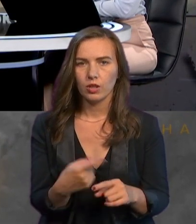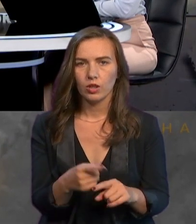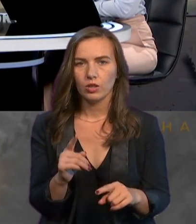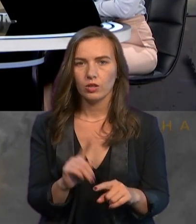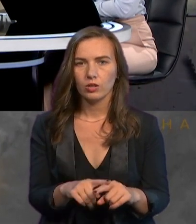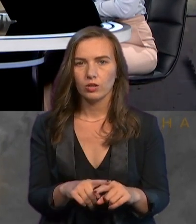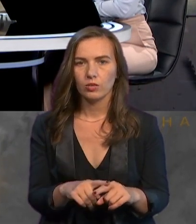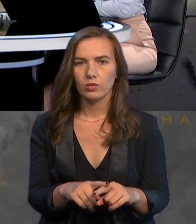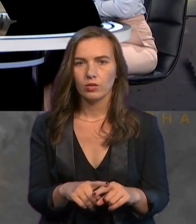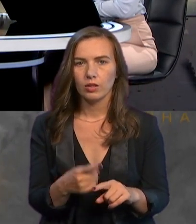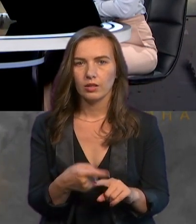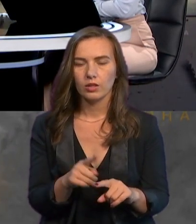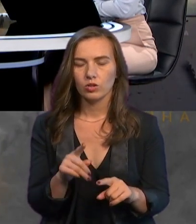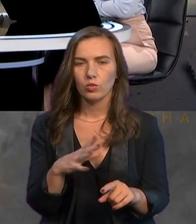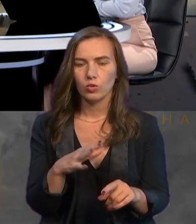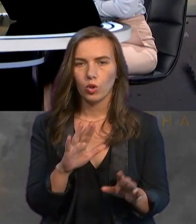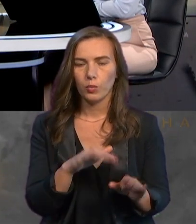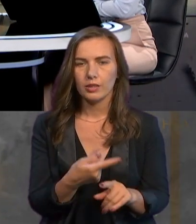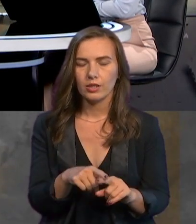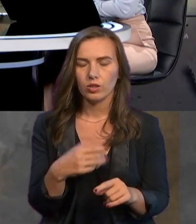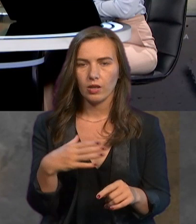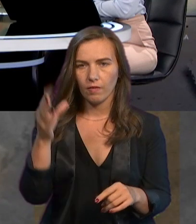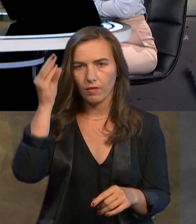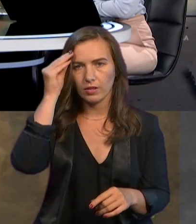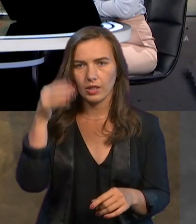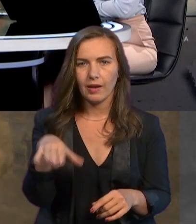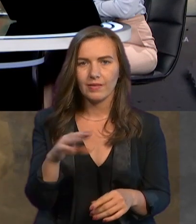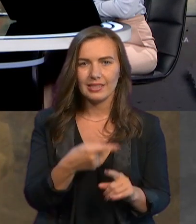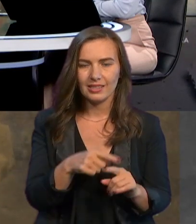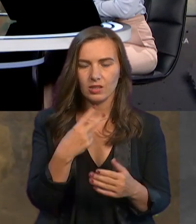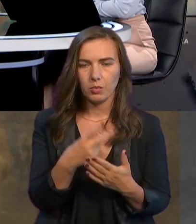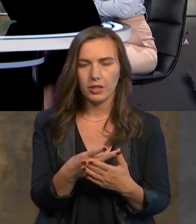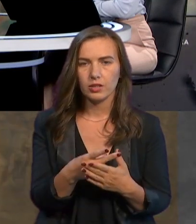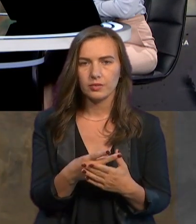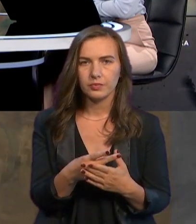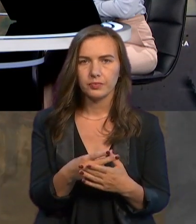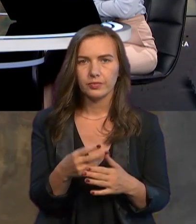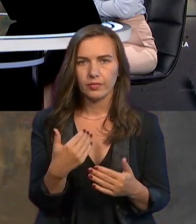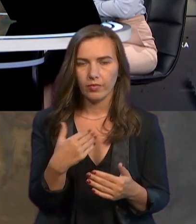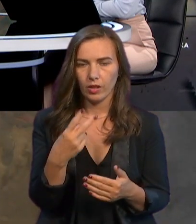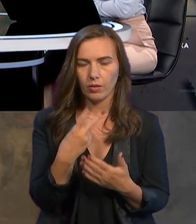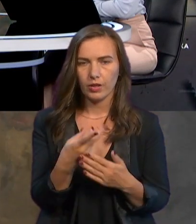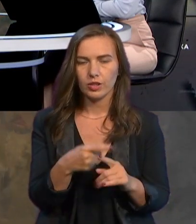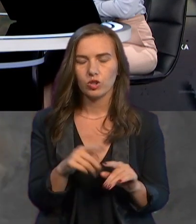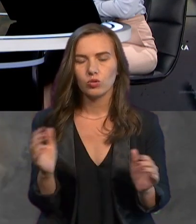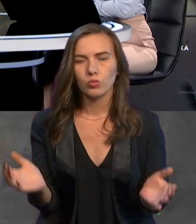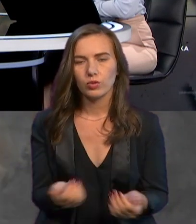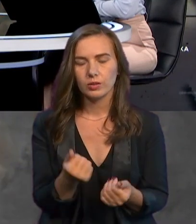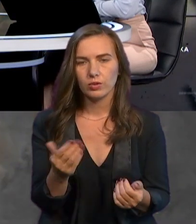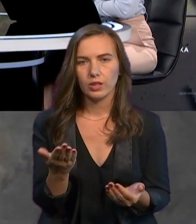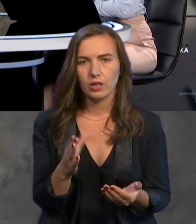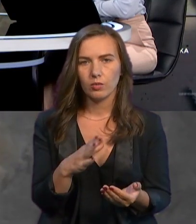Тому те, що було після цього, я вважаю, що всі це бачили. І, звісно, я бачила всю підтримку, яка була